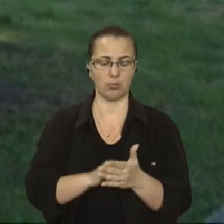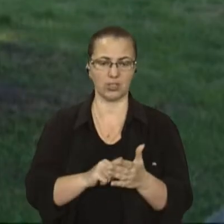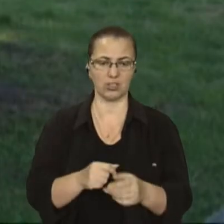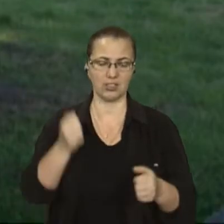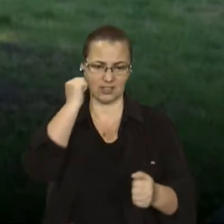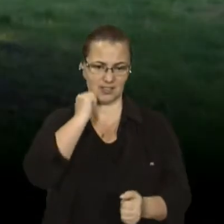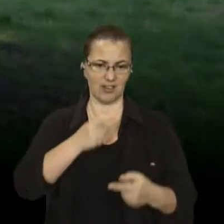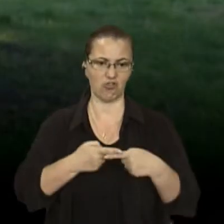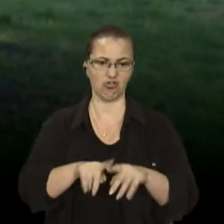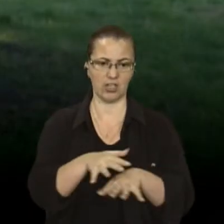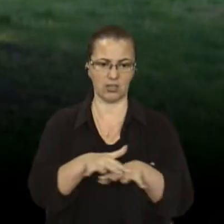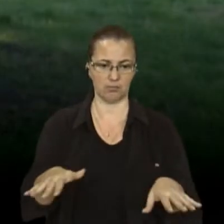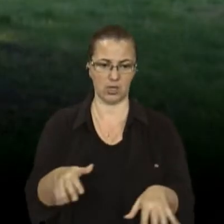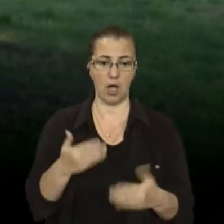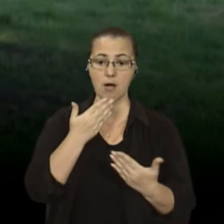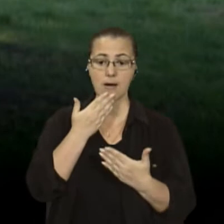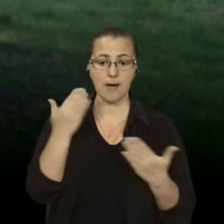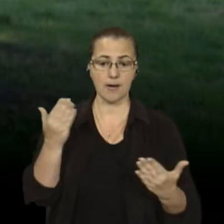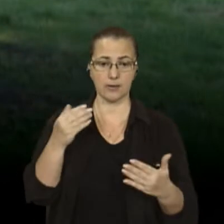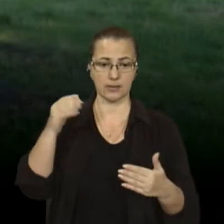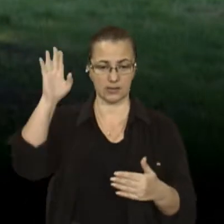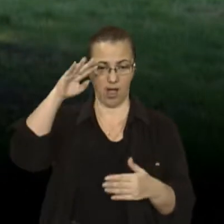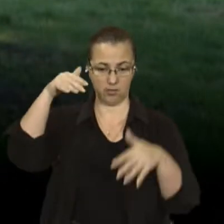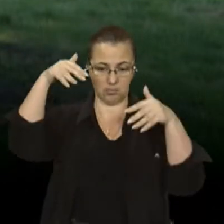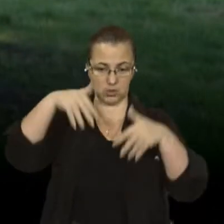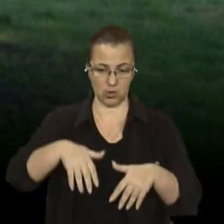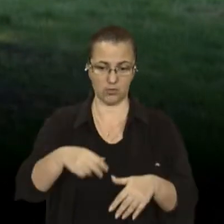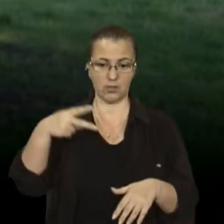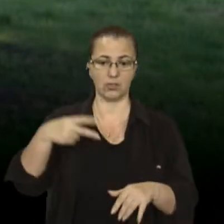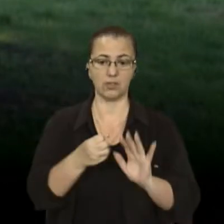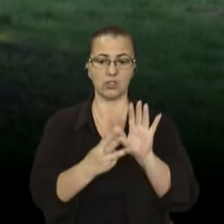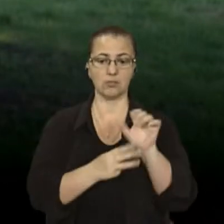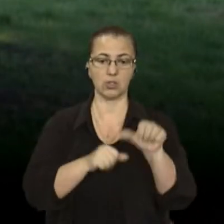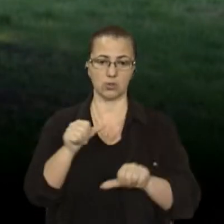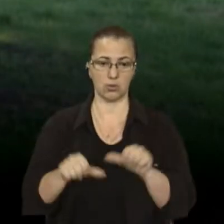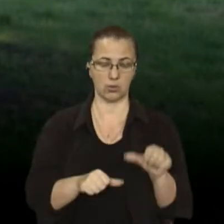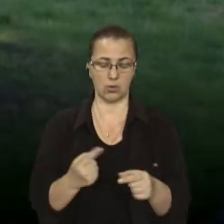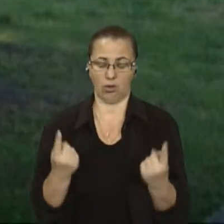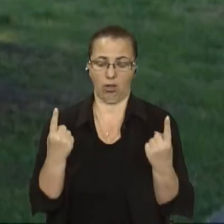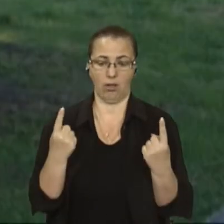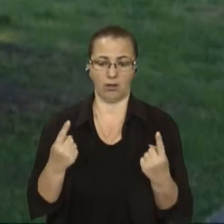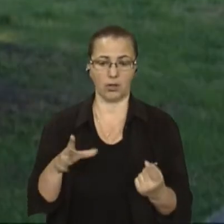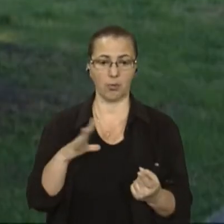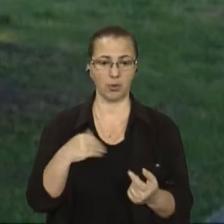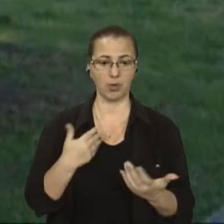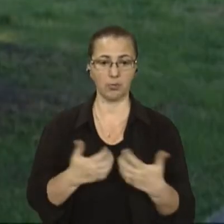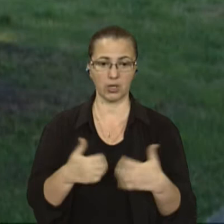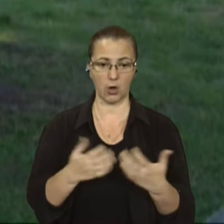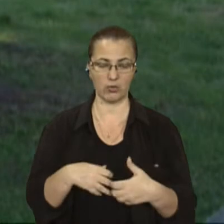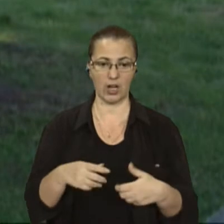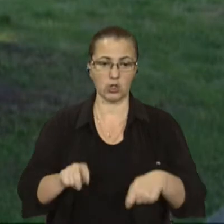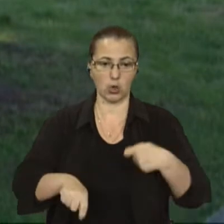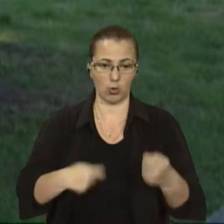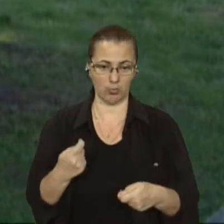підтоплення відбулося масштабне, останнє підтоплення у 2018 році. І ми порахували, що збитків нам